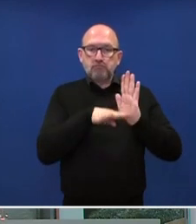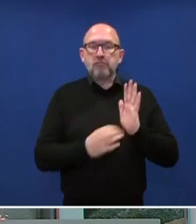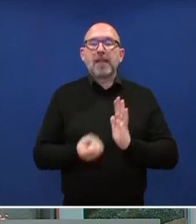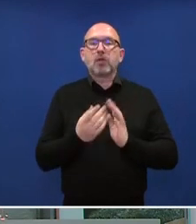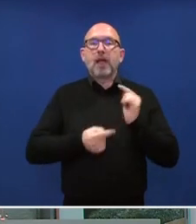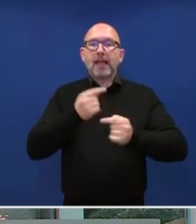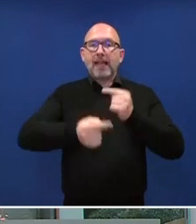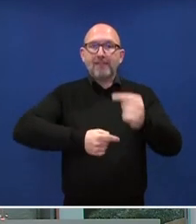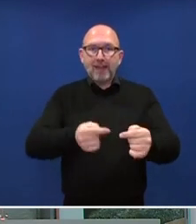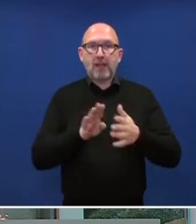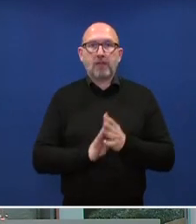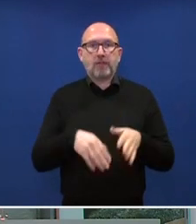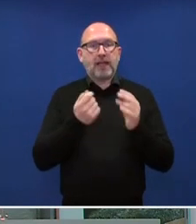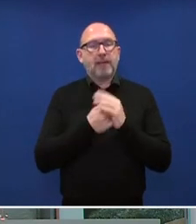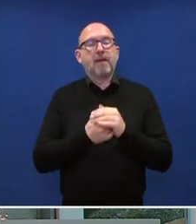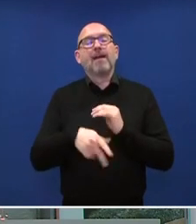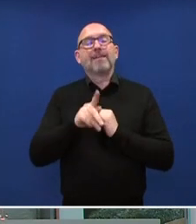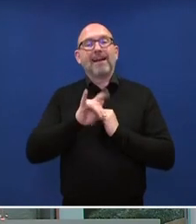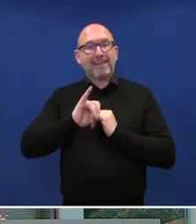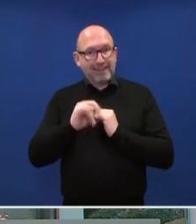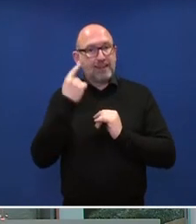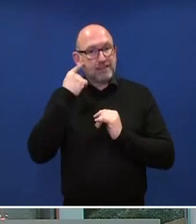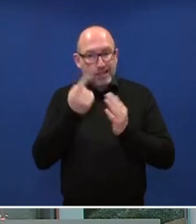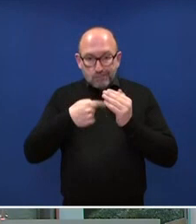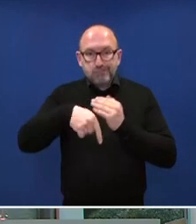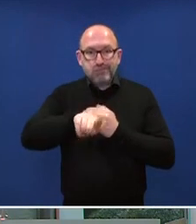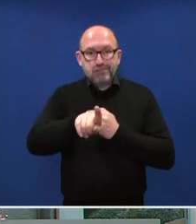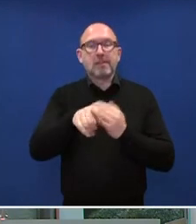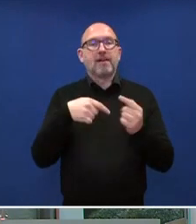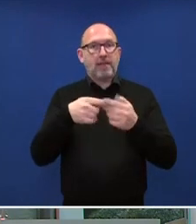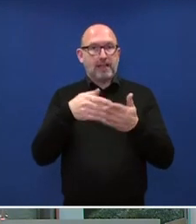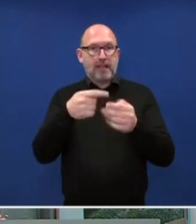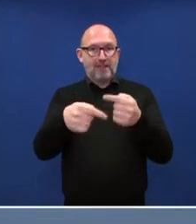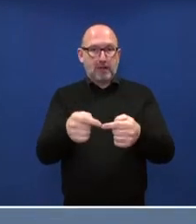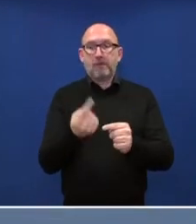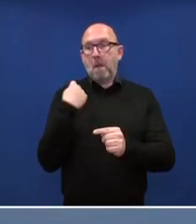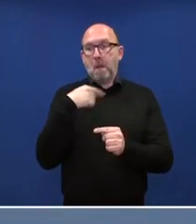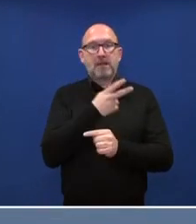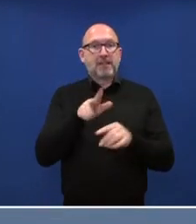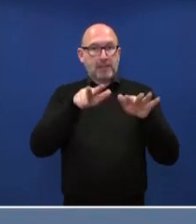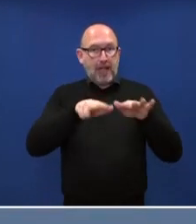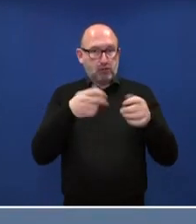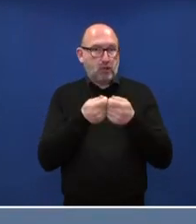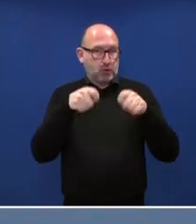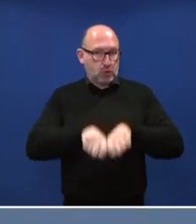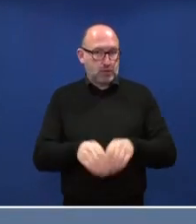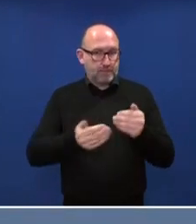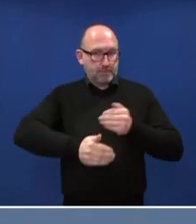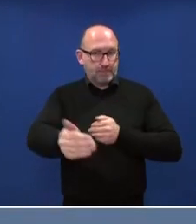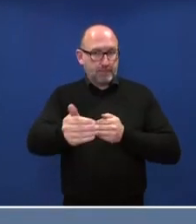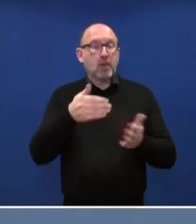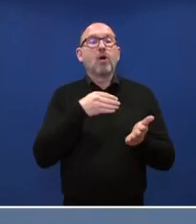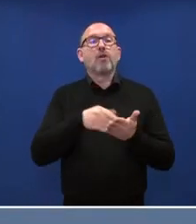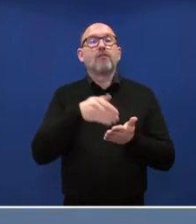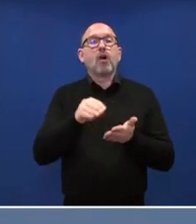im Bereich der Künstlichen Intelligenz seit Beschluss der Strategie im November 2018. Die Fortschreibung der KI-Strategie ist unter